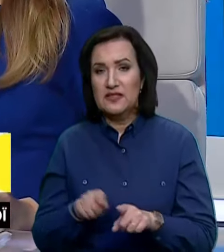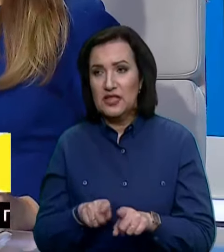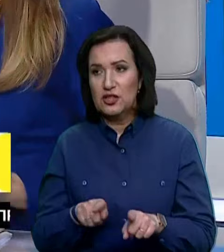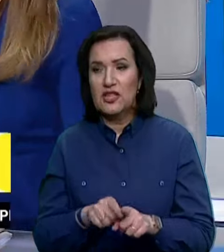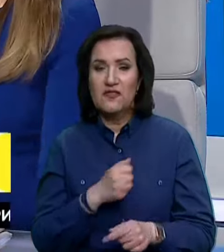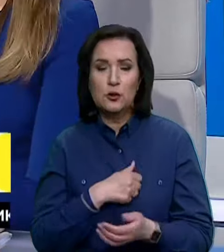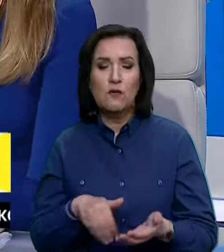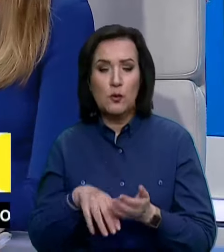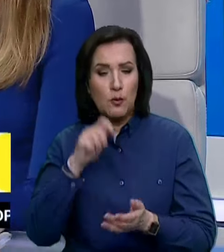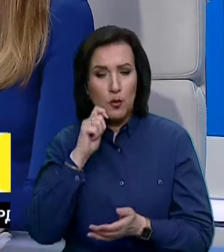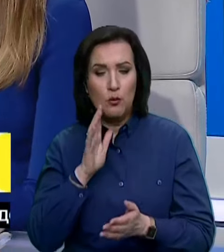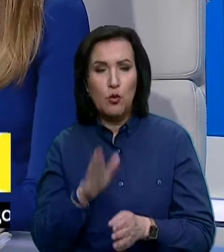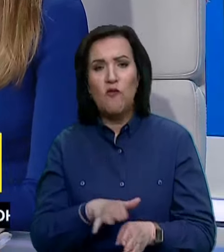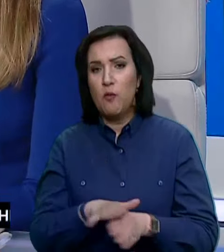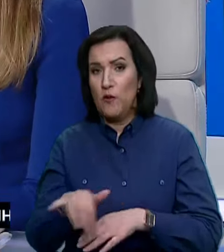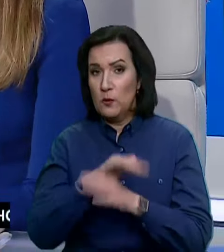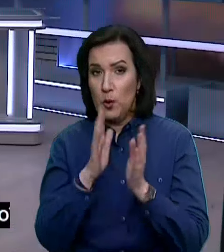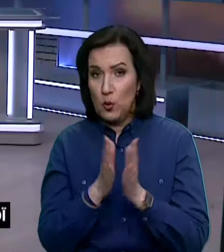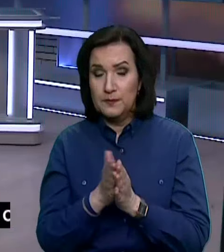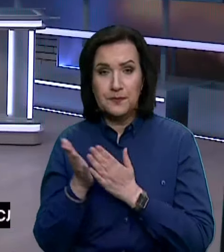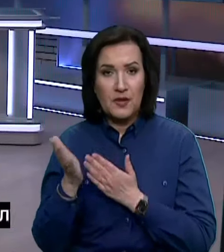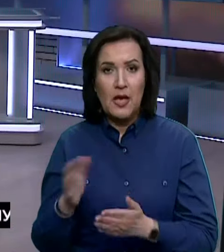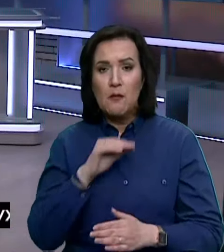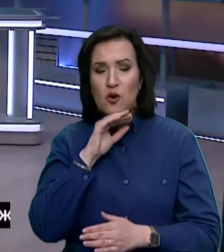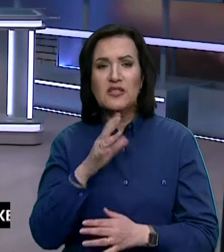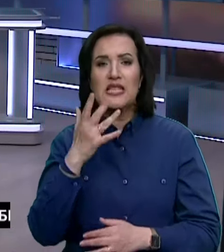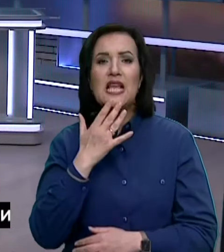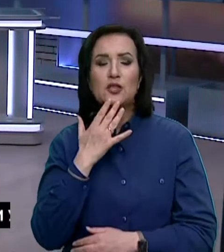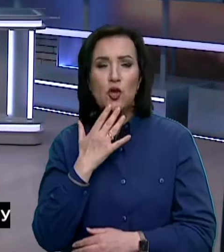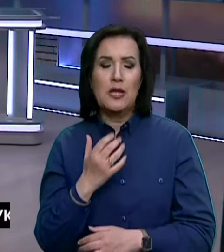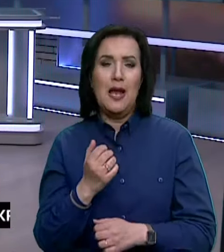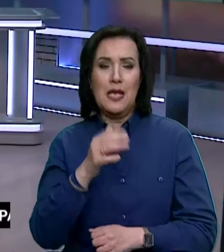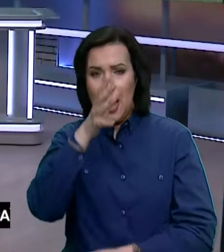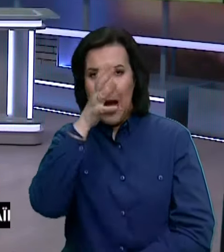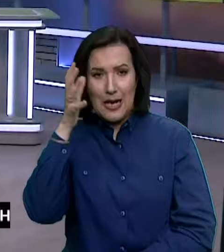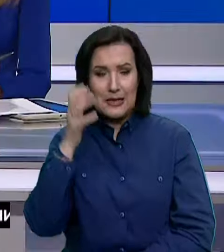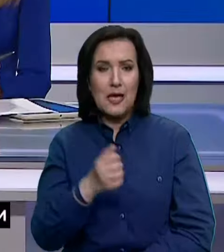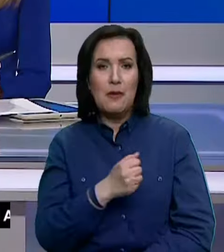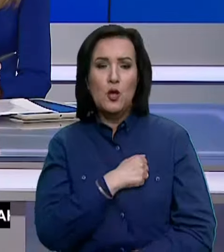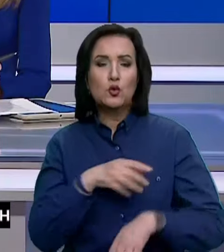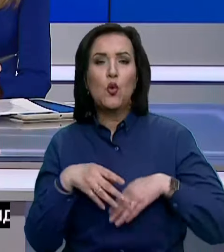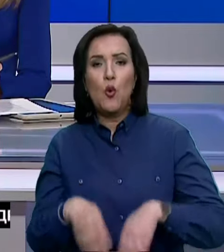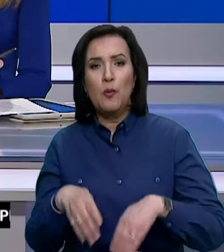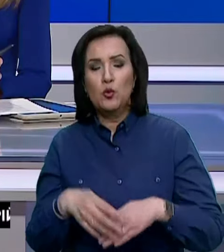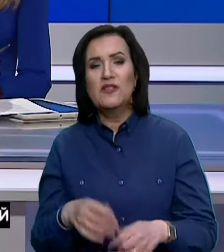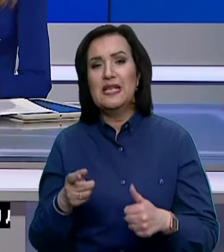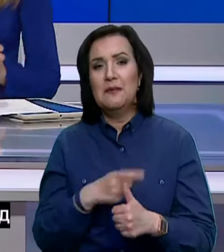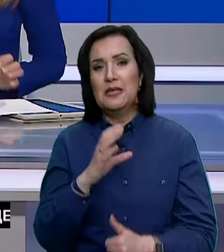І все ж таки військова допомога Україні буде в повному обсязі. Андрій Харук, професор Національної академії схопутних військ ім. Гетьмана Петра Сагайдачного, був з нами в